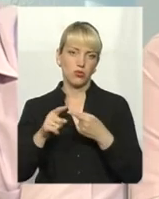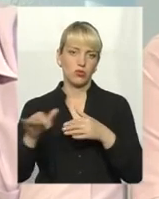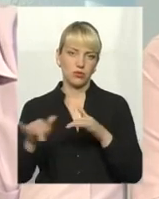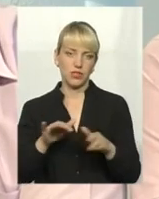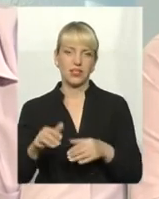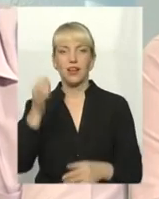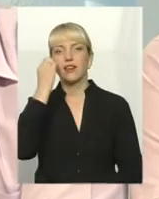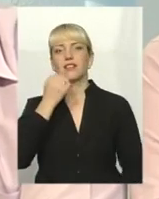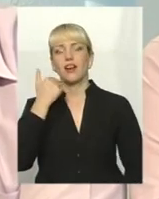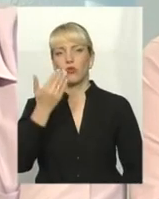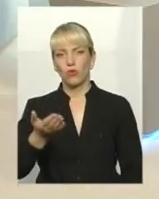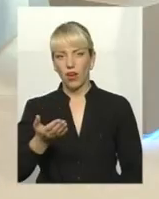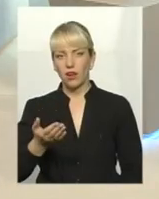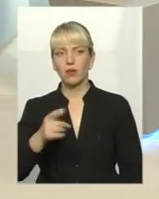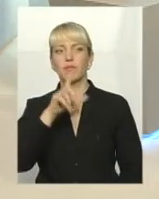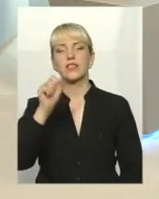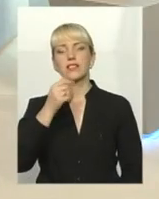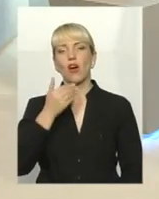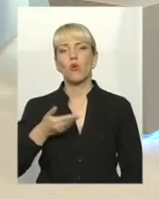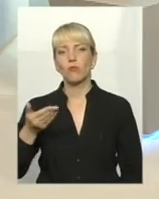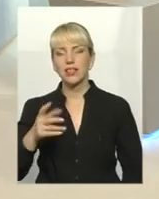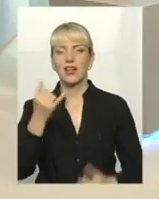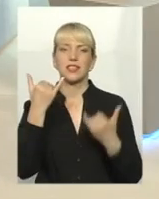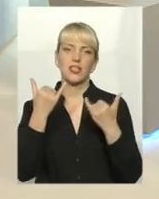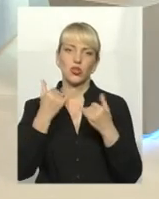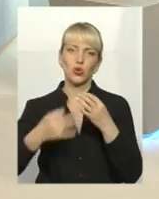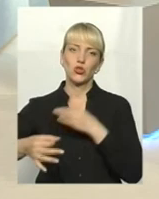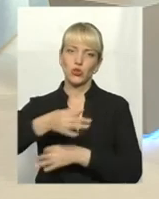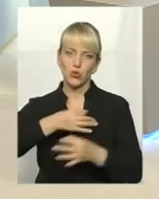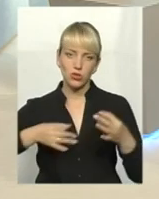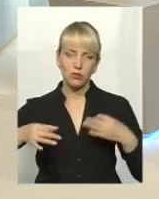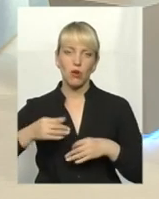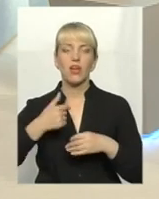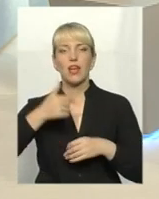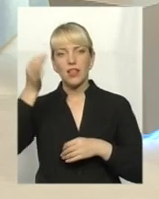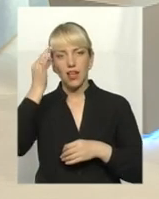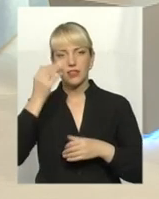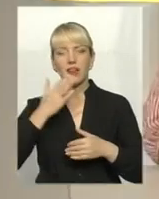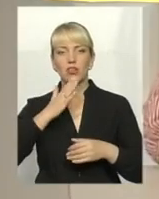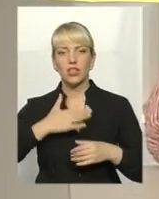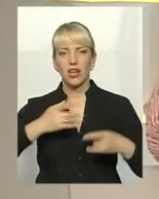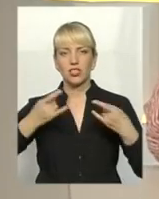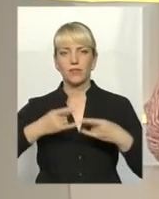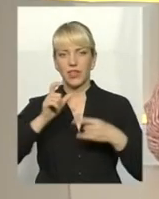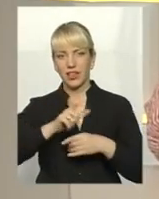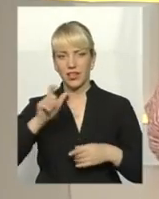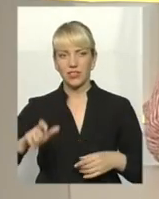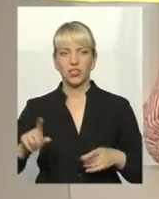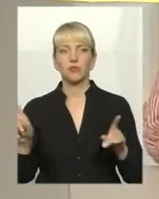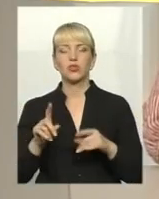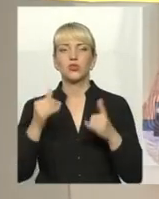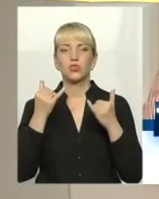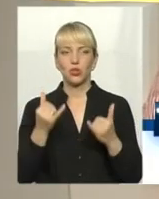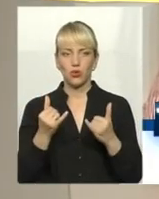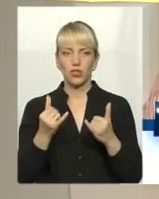Дякую вам велике за коментар і за сьогоднішню розмову. Я нагадаю нашим телеглядачам, що